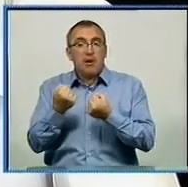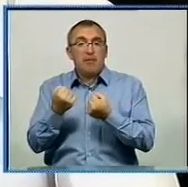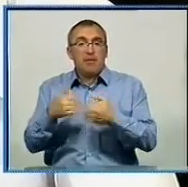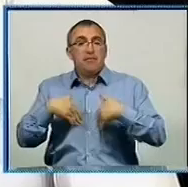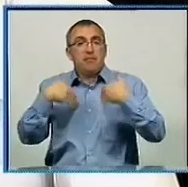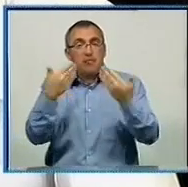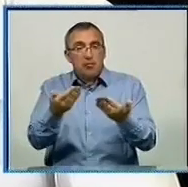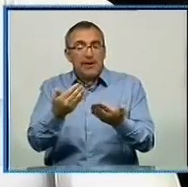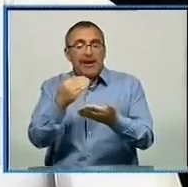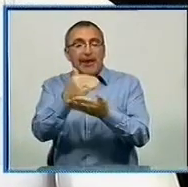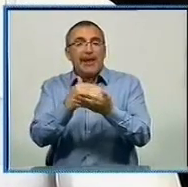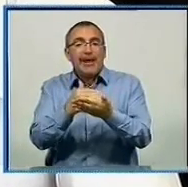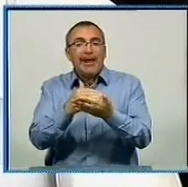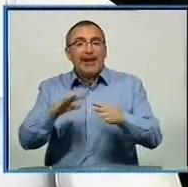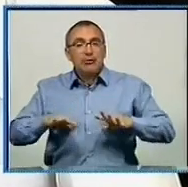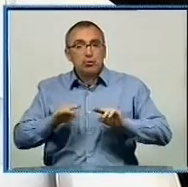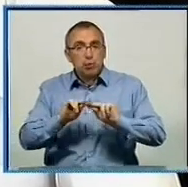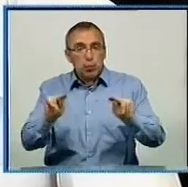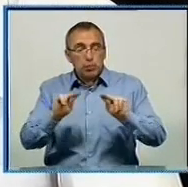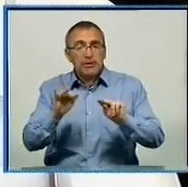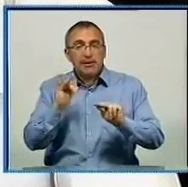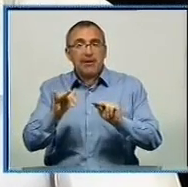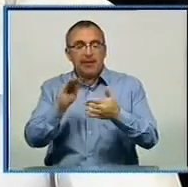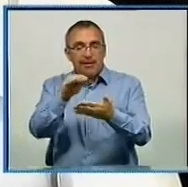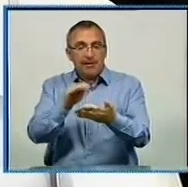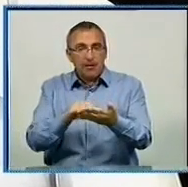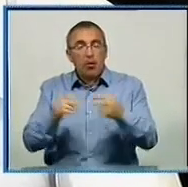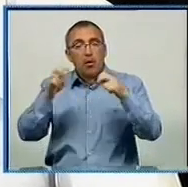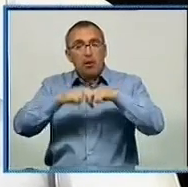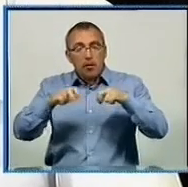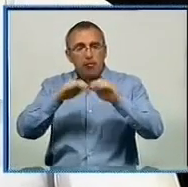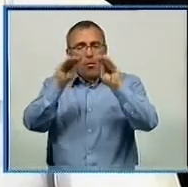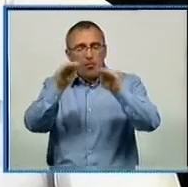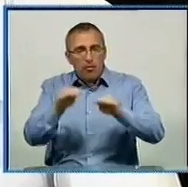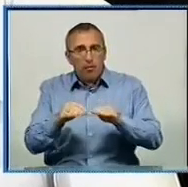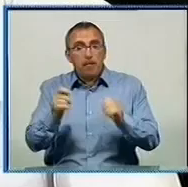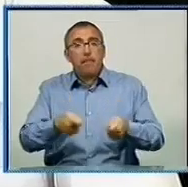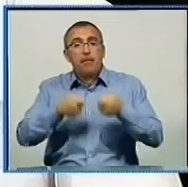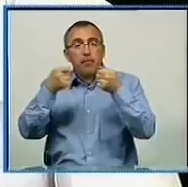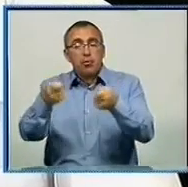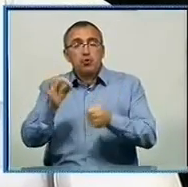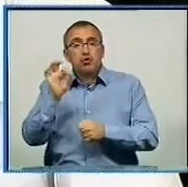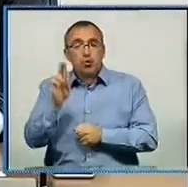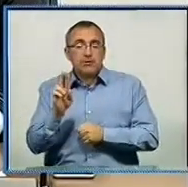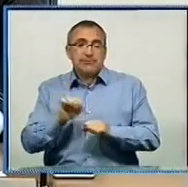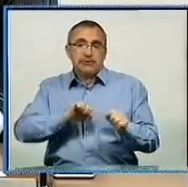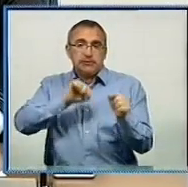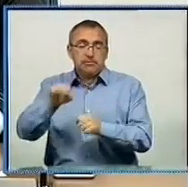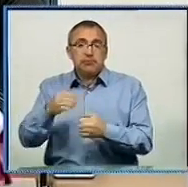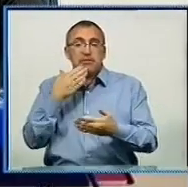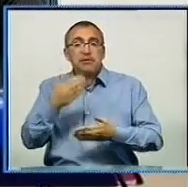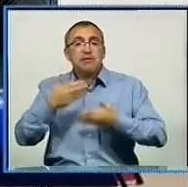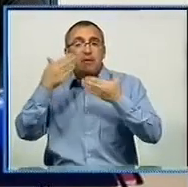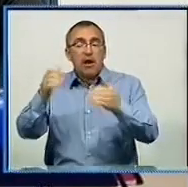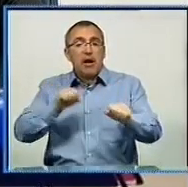прочитати інструкцію до заяви та декларації, розібратись, заповнити та принести їх до управління соціального захисту. Звертаюся до